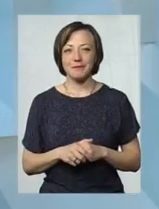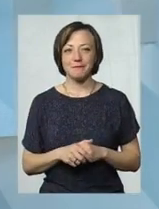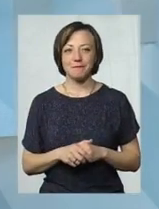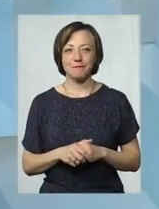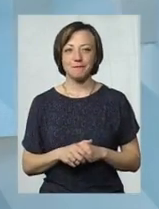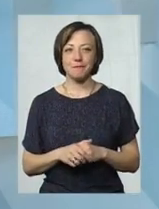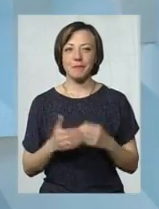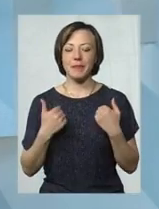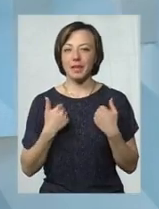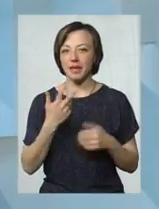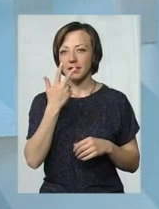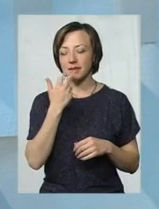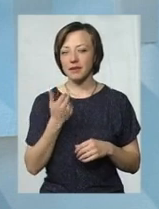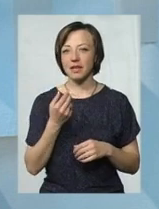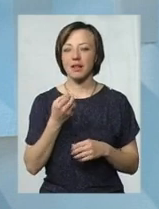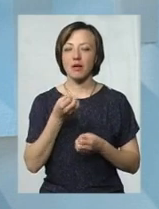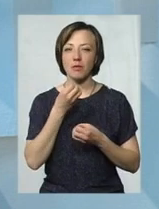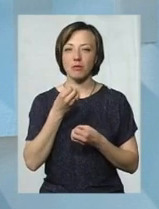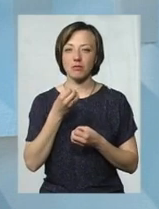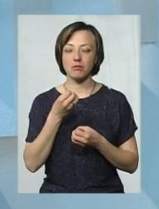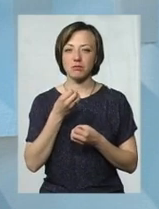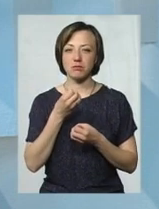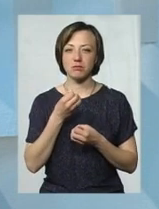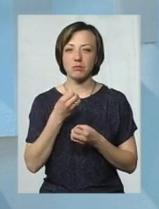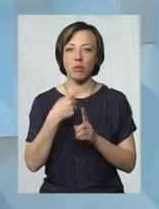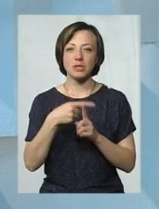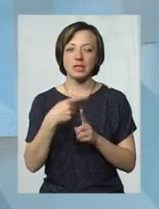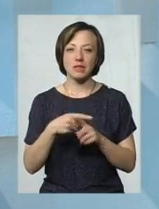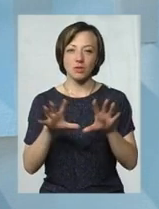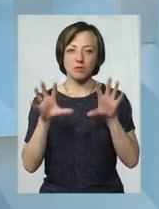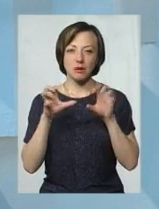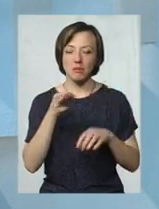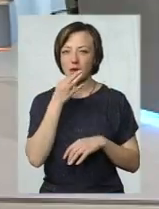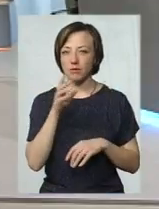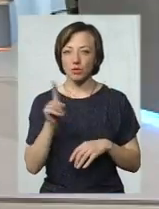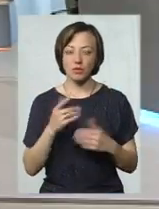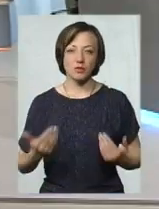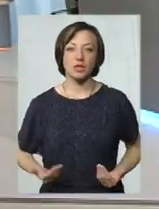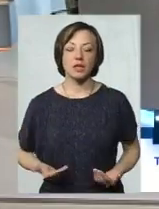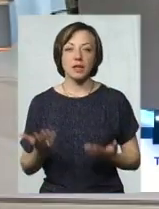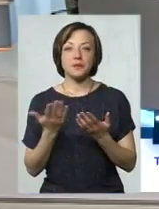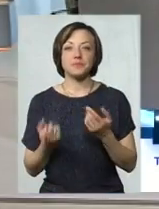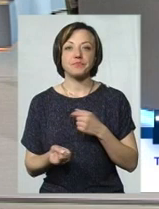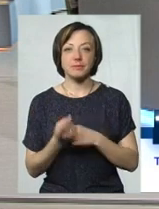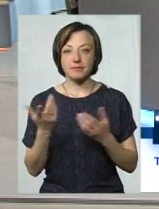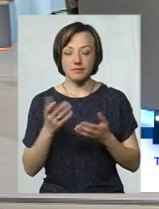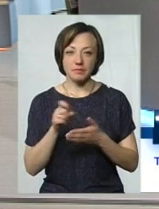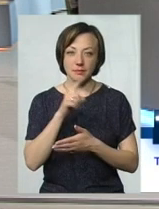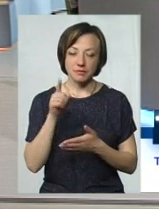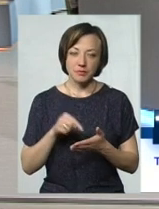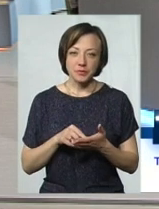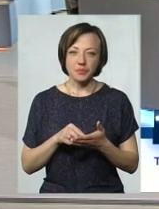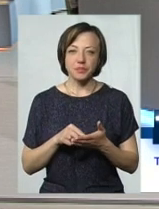звикла позитивно сприймати будь-що в житті. І якщо виникає якесь питання,